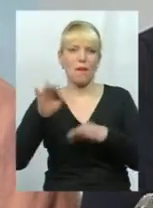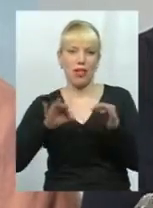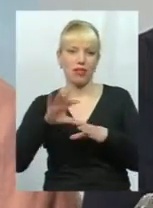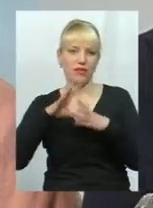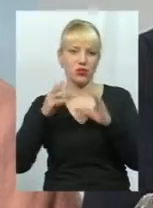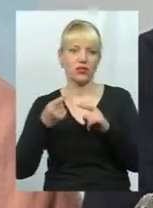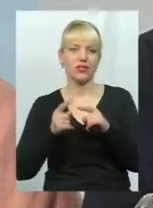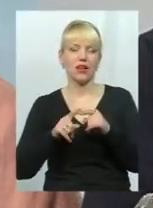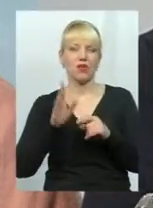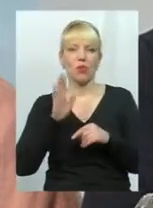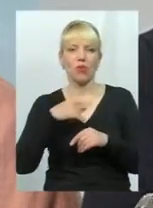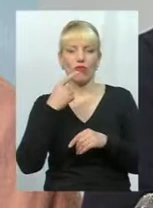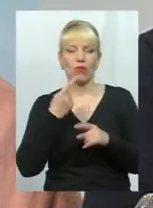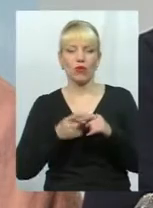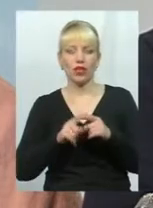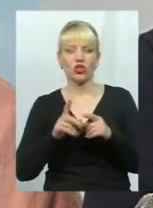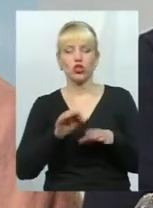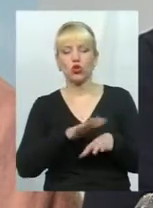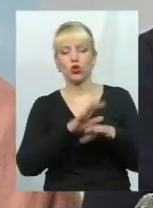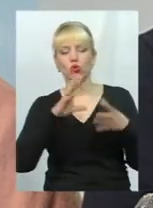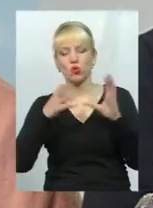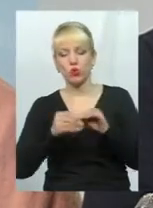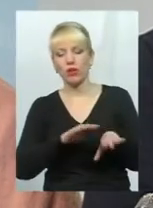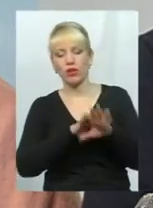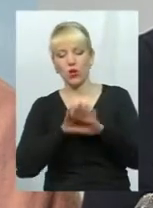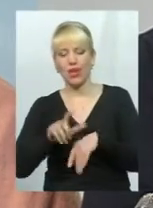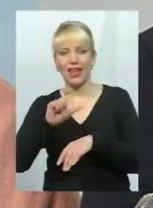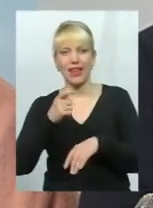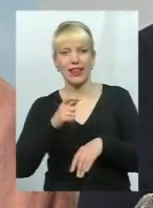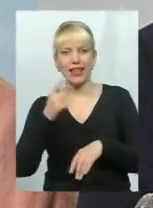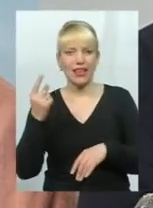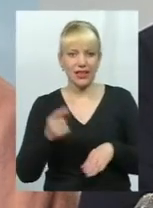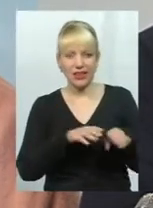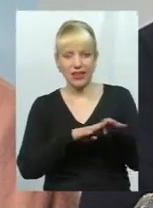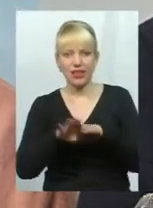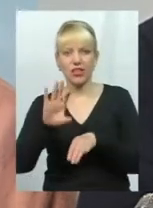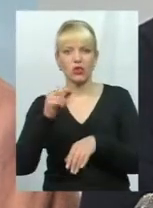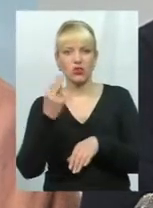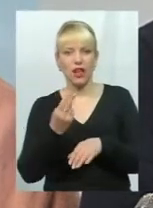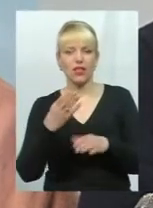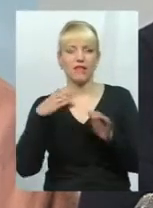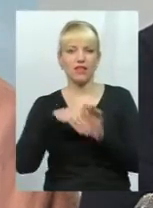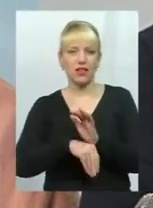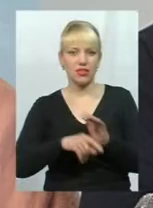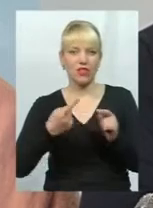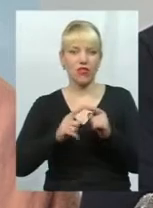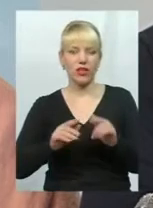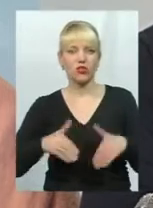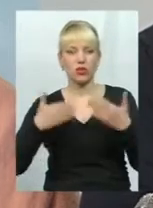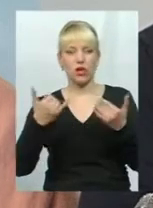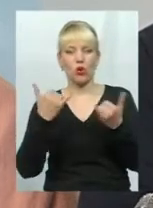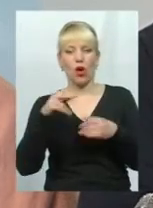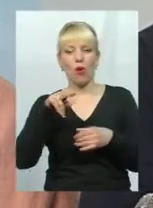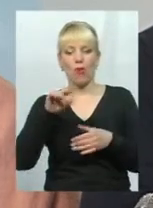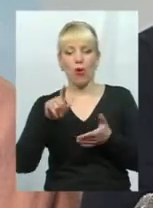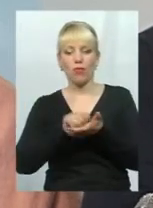будемо говорити про те, що сума надходжень єдиного соціального внеску у нас зростає. Ми сьогодні маємо тенденцію, коли по пенсійному фонду